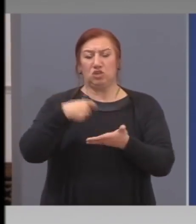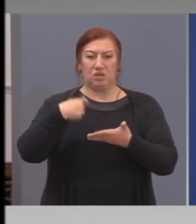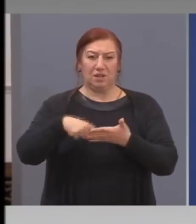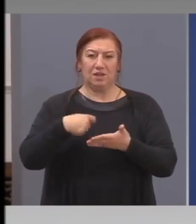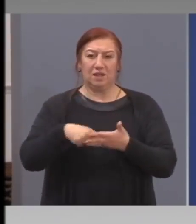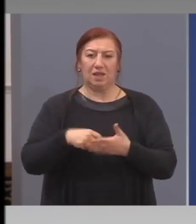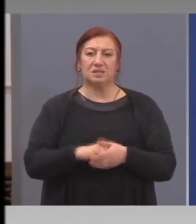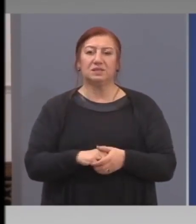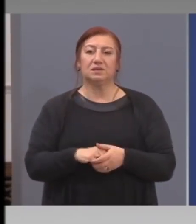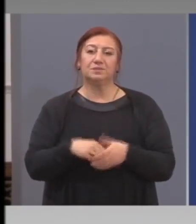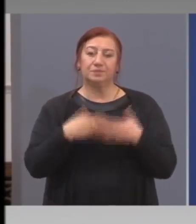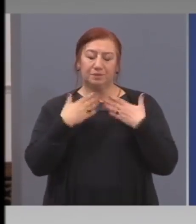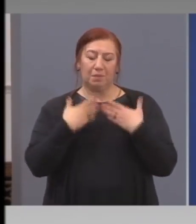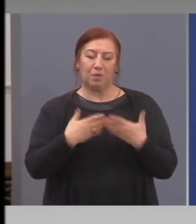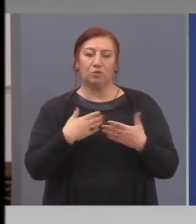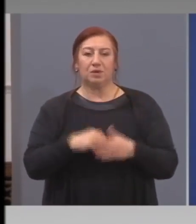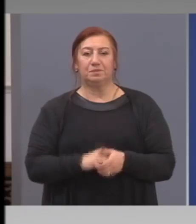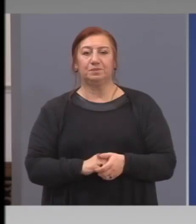Добре, благодаря Ви.